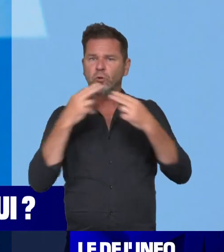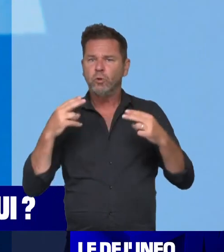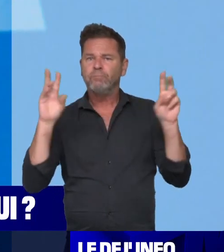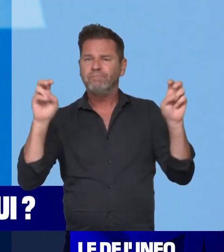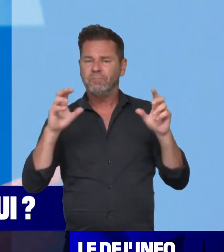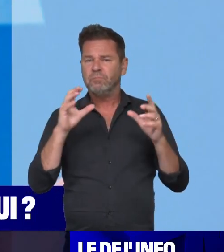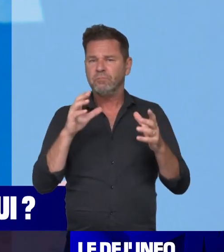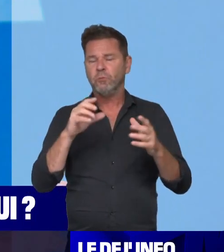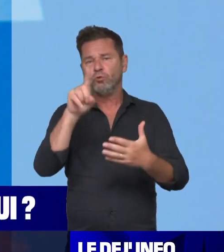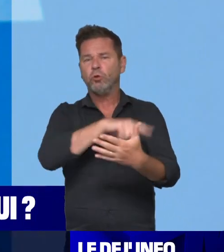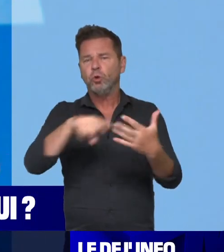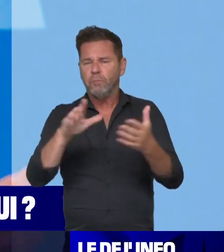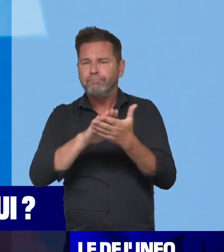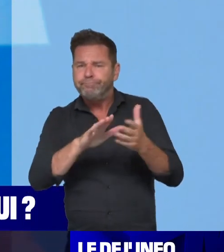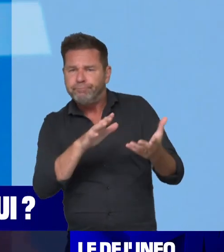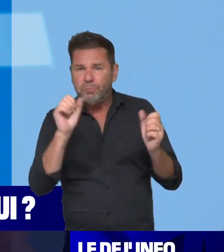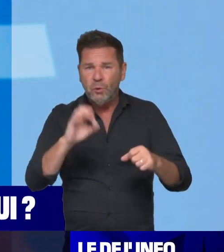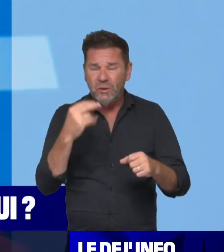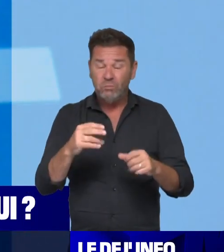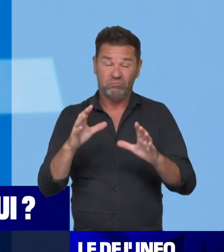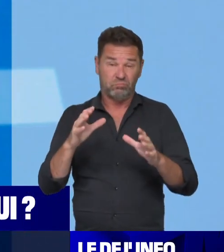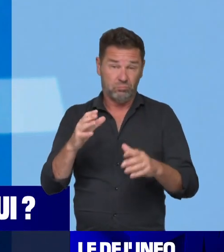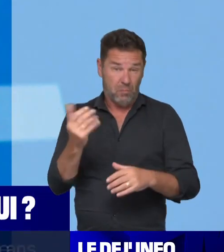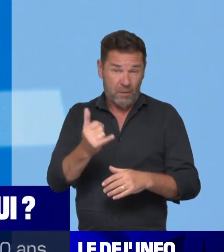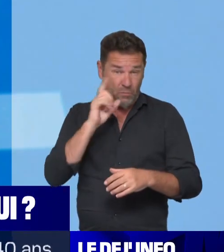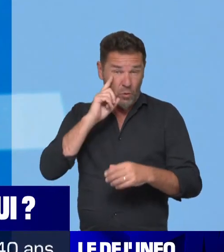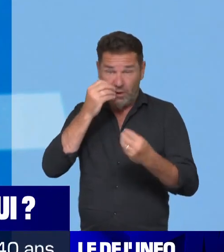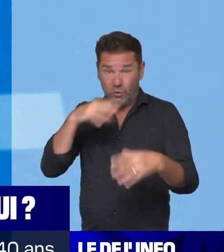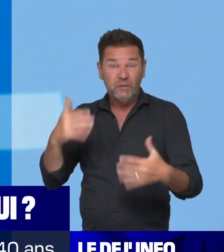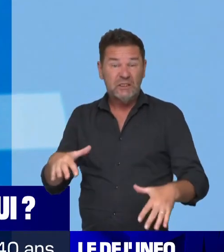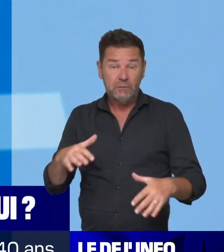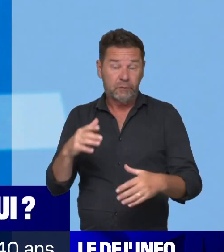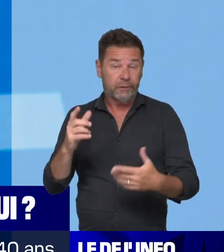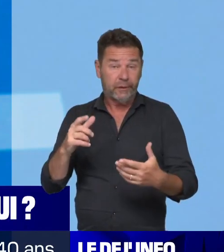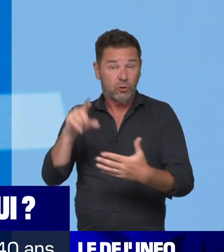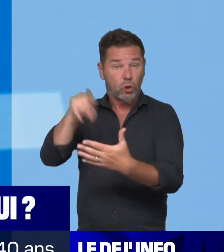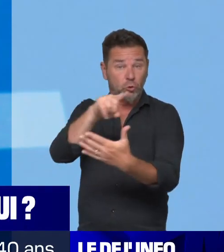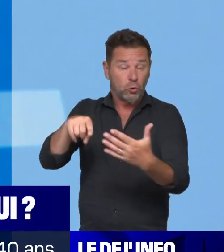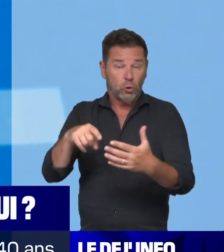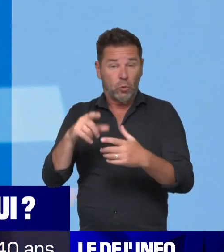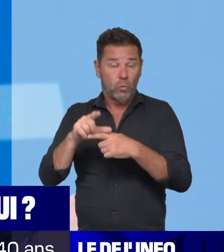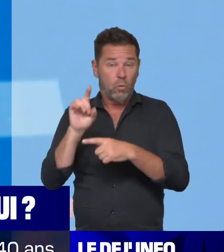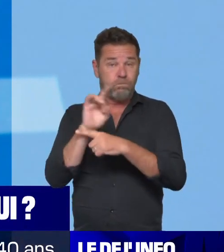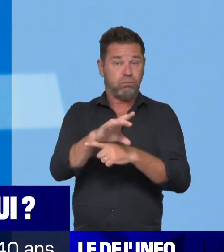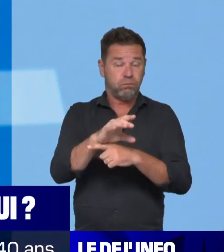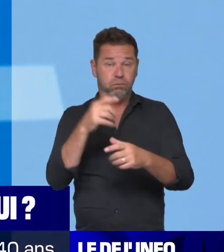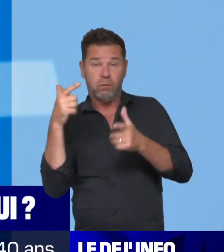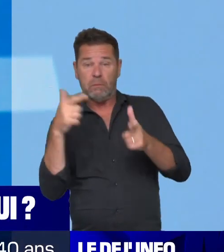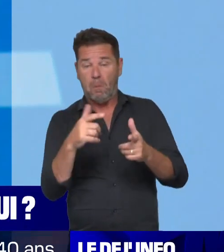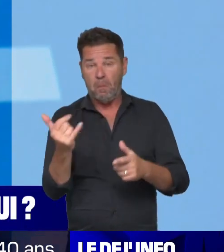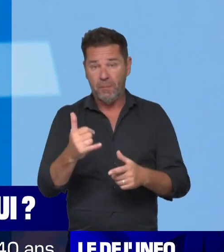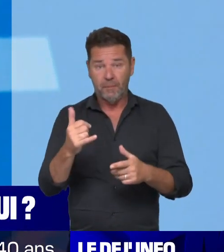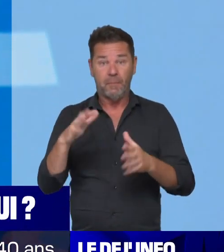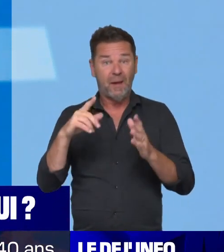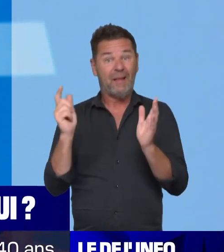de censurer un gouvernement qui a déjà démissionné ? Et puis pour répondre précisément à votre question, quel délai ? Figurez-vous qu n'y a pas.